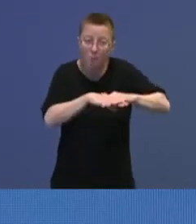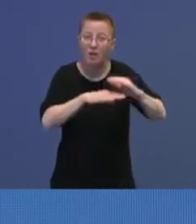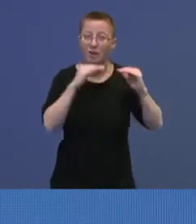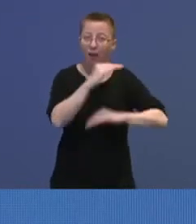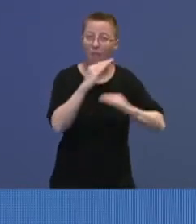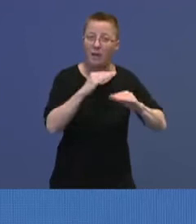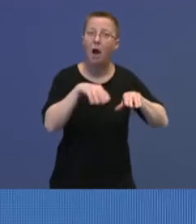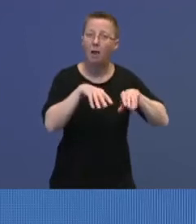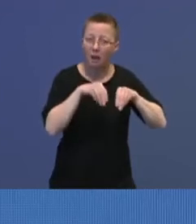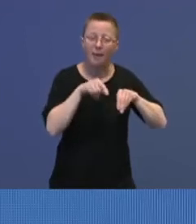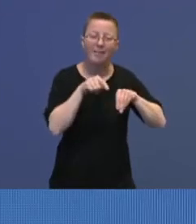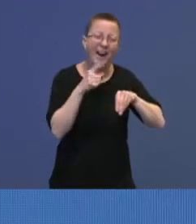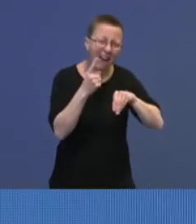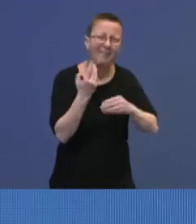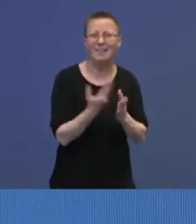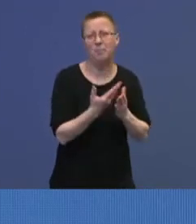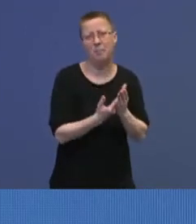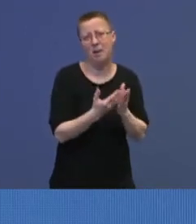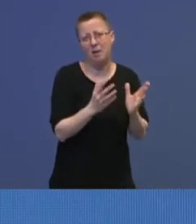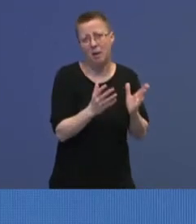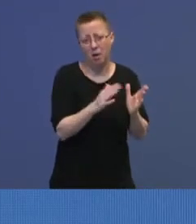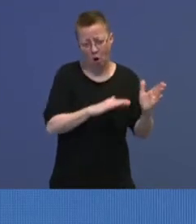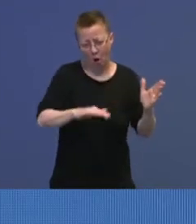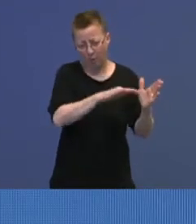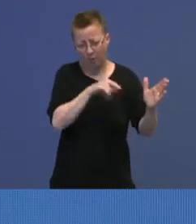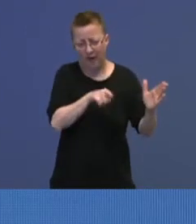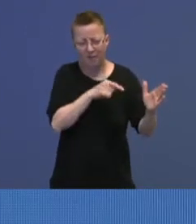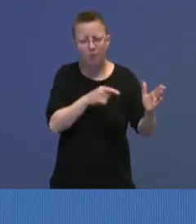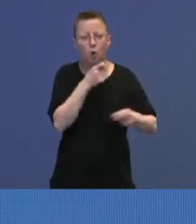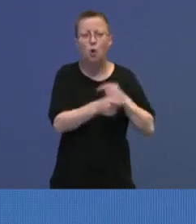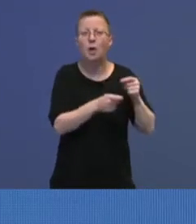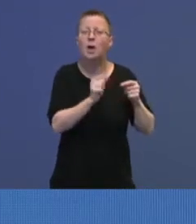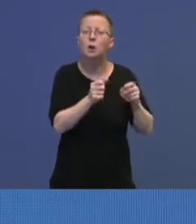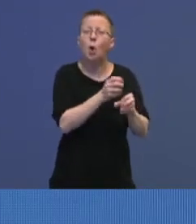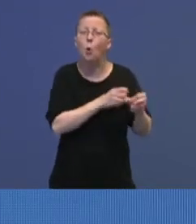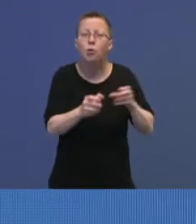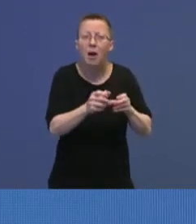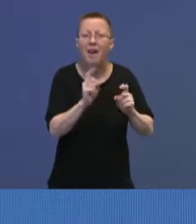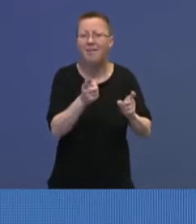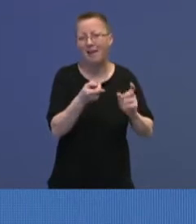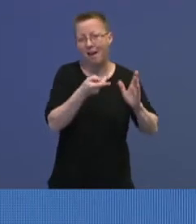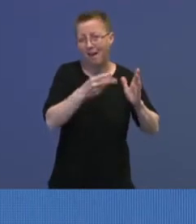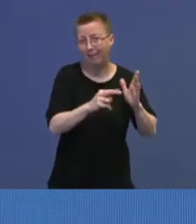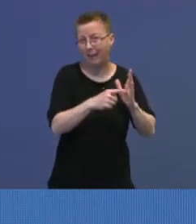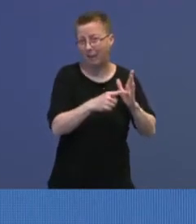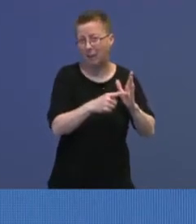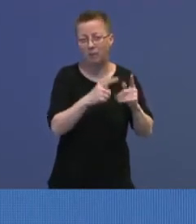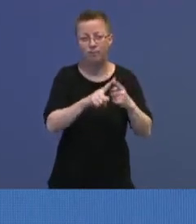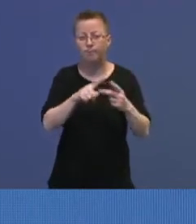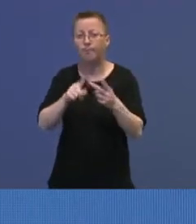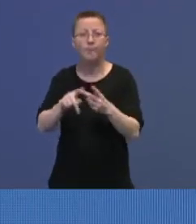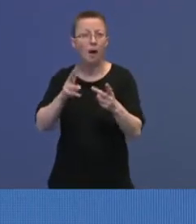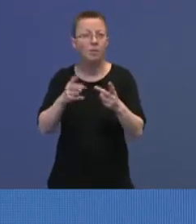mener er akseptabel, det er et eksempel på området hvor vi både må kunne gjøre unntak og kunne gjøre endringer. Og så har vi